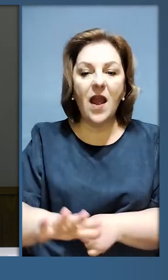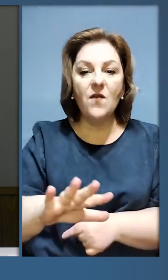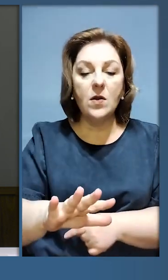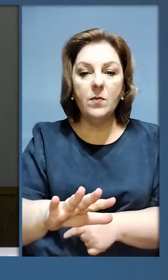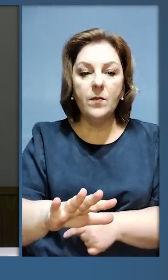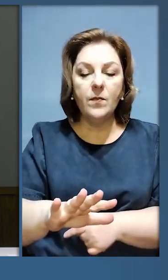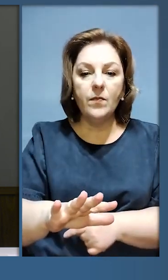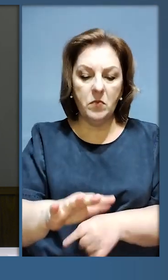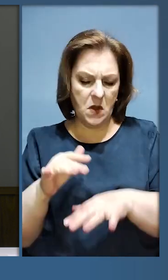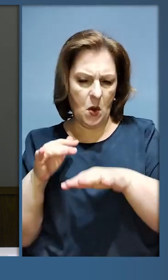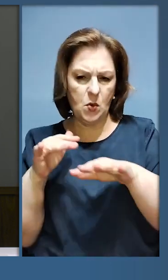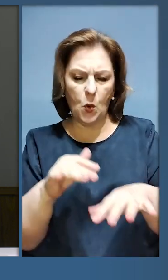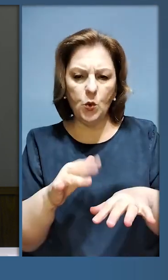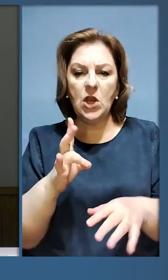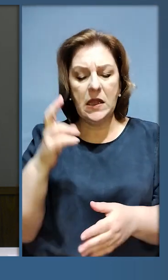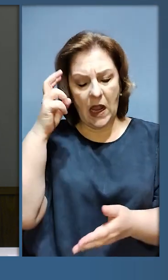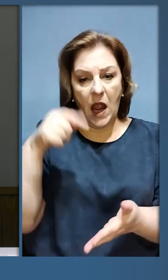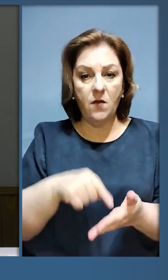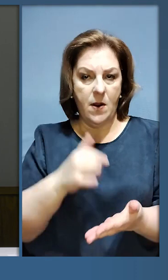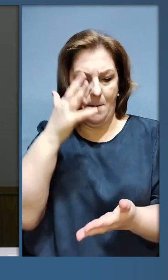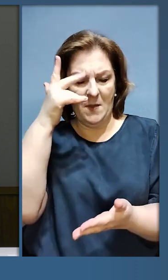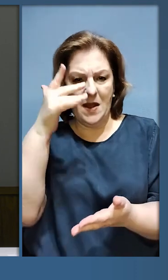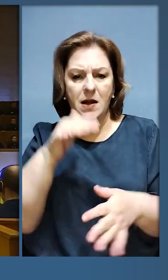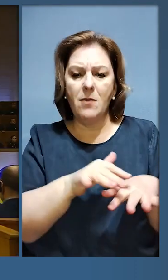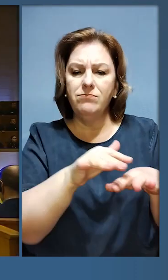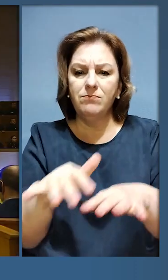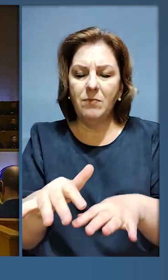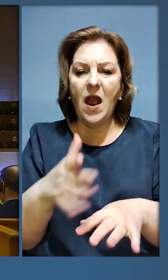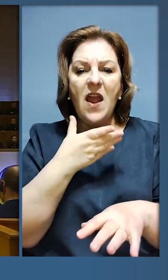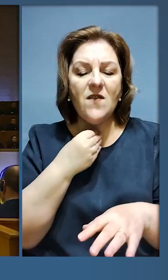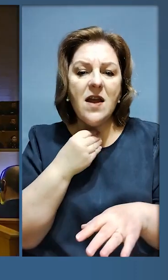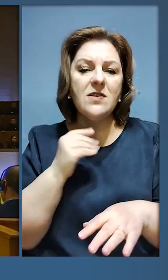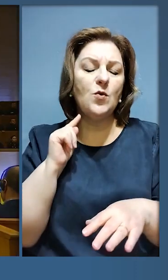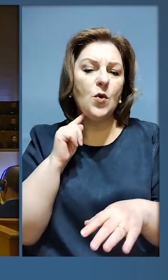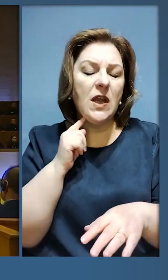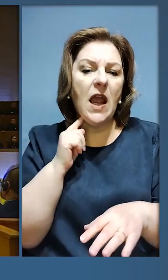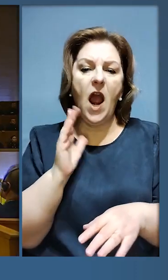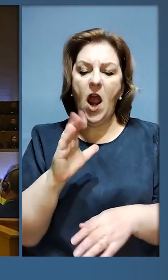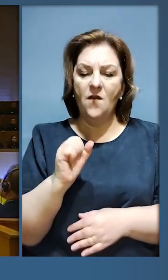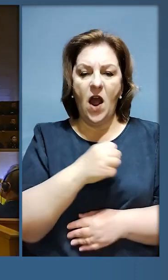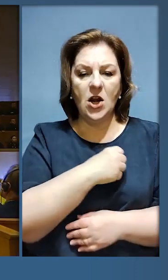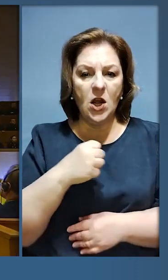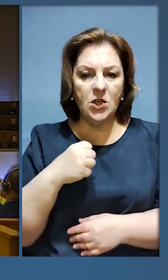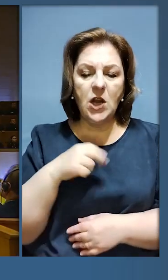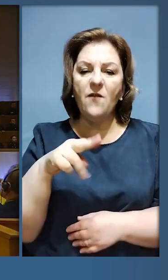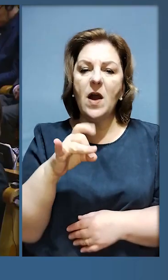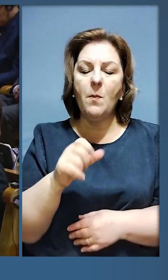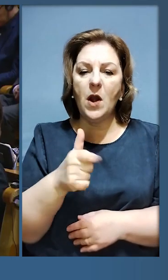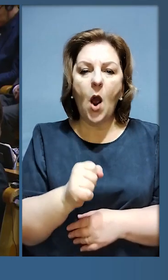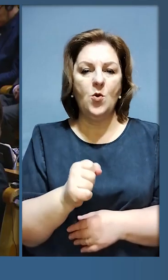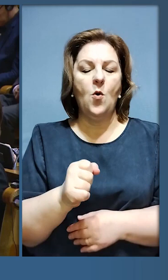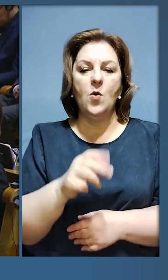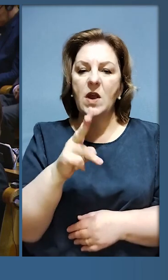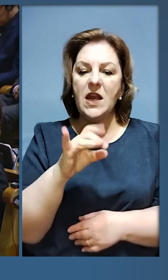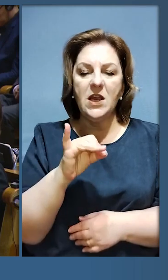Європи. Йдучи на Київ, вони мріяли піти і на Вільнюсь, і на Ригу, і на Варшаву,